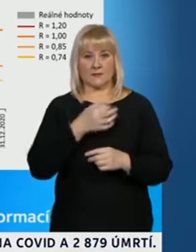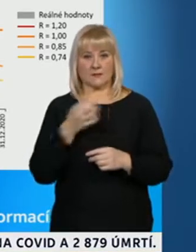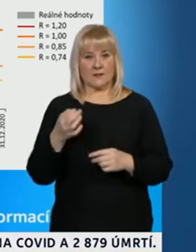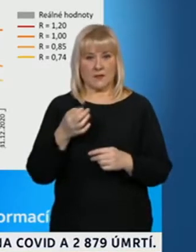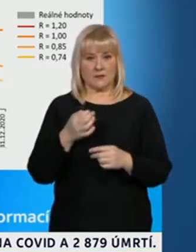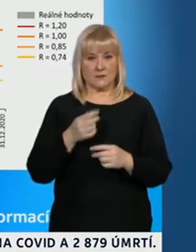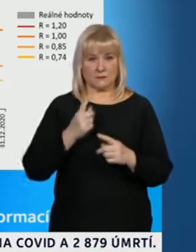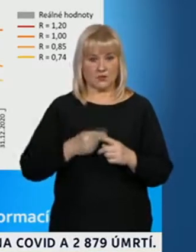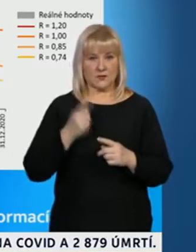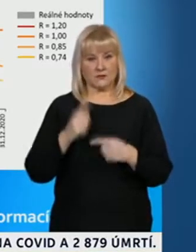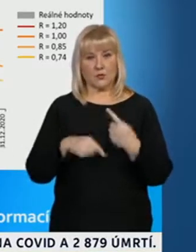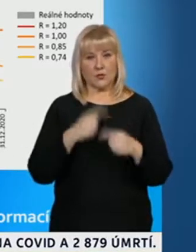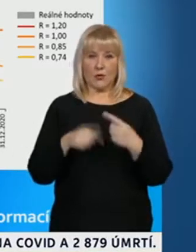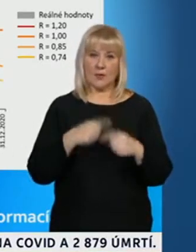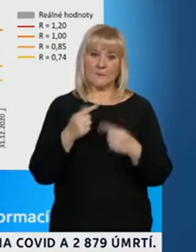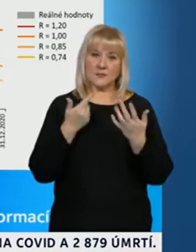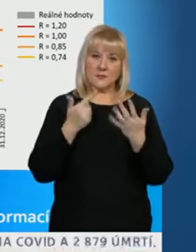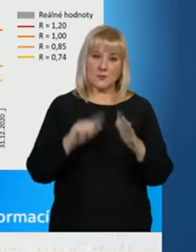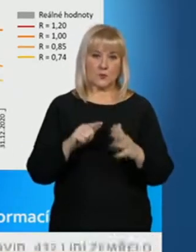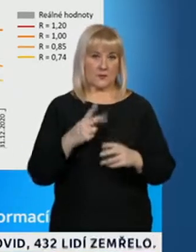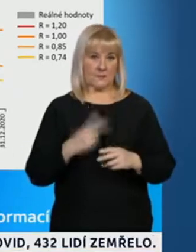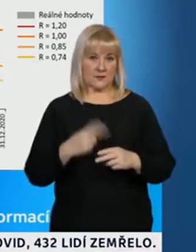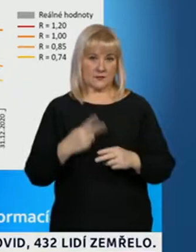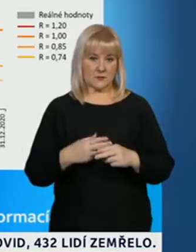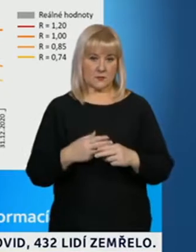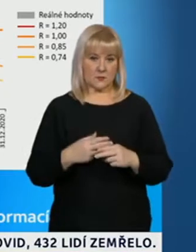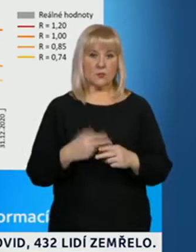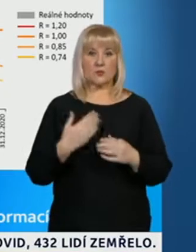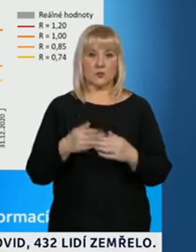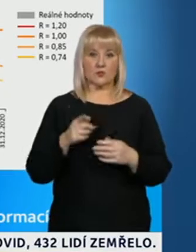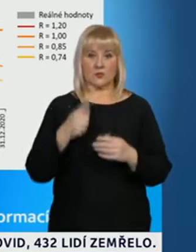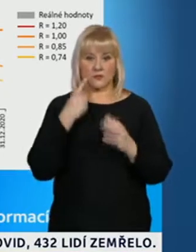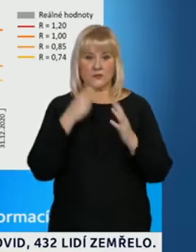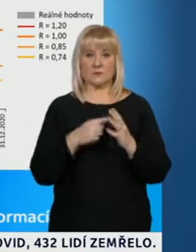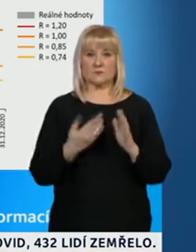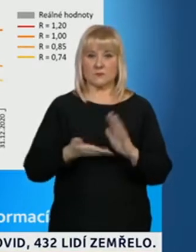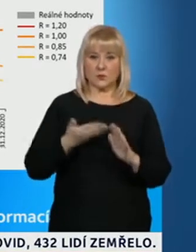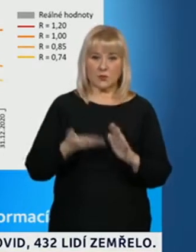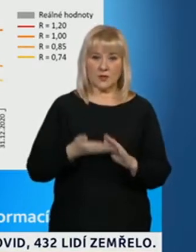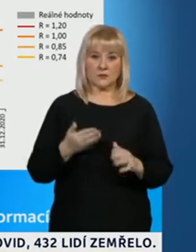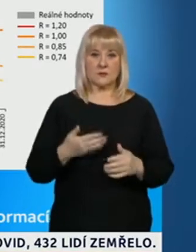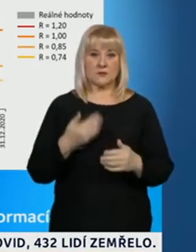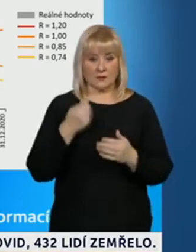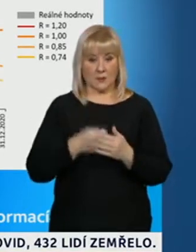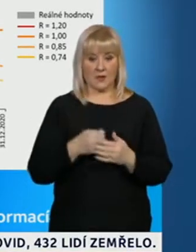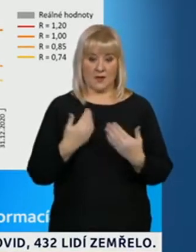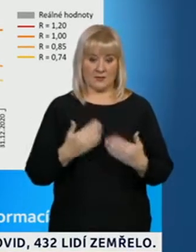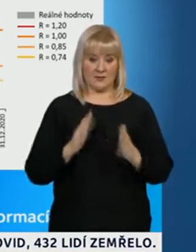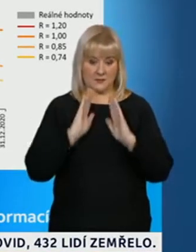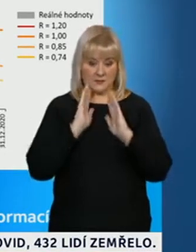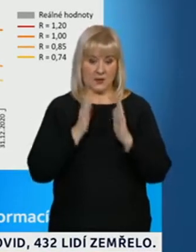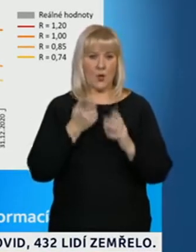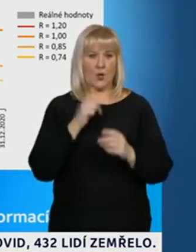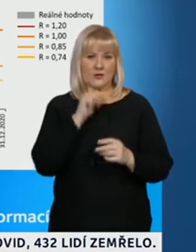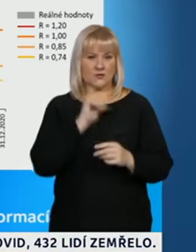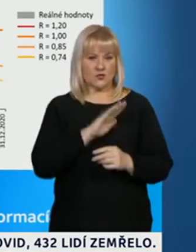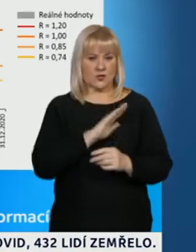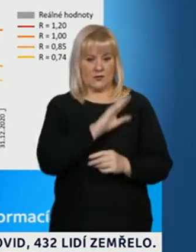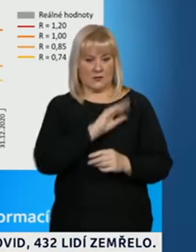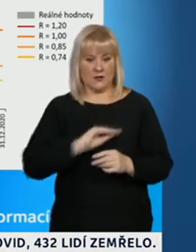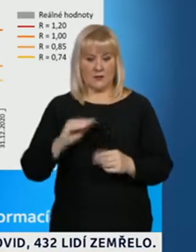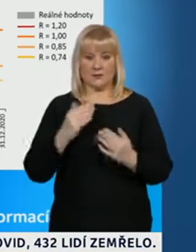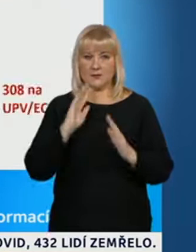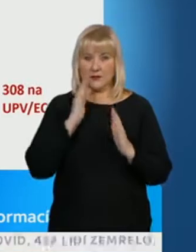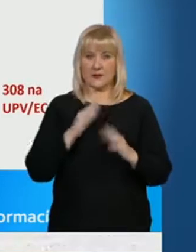kolem 700 pacientů, což je tady i ukázáno. Takže k dnešnímu ránu, tedy ze včerejška, bylo hlášeno